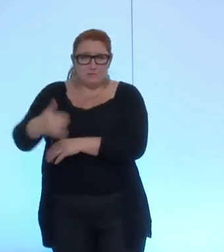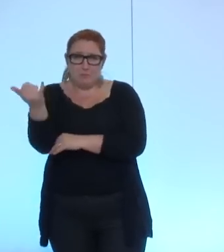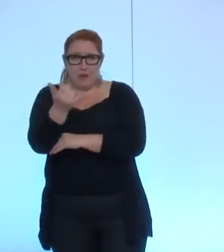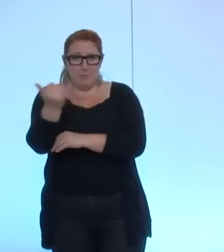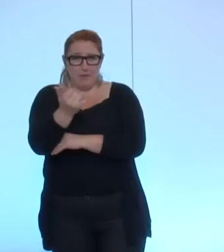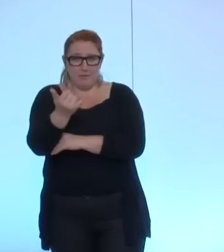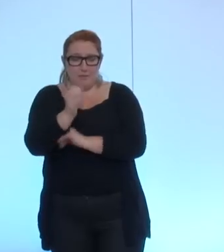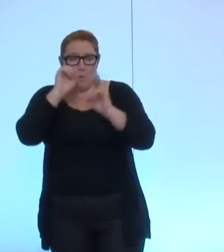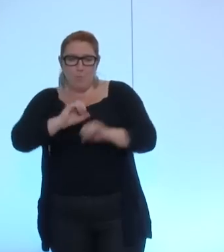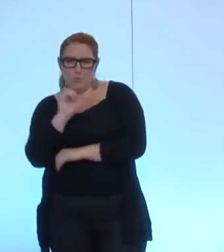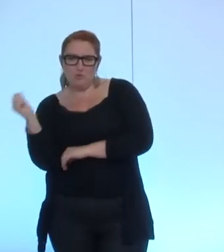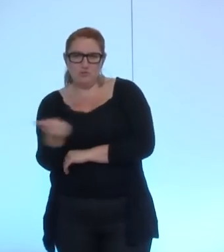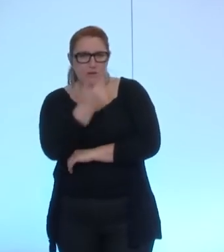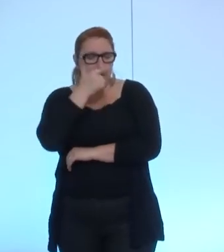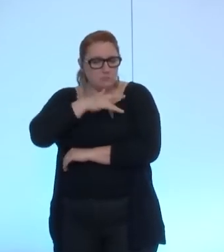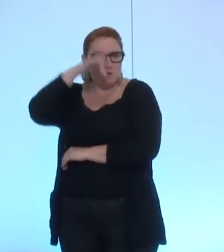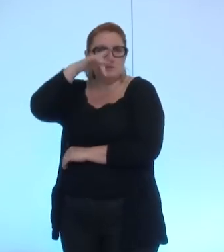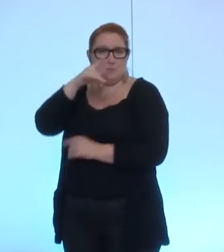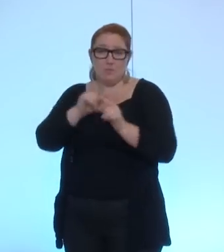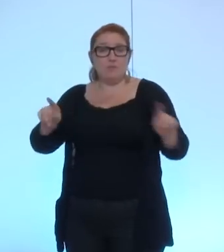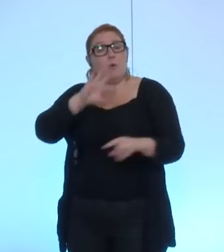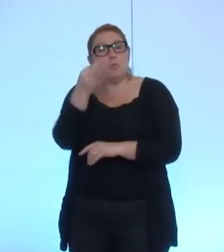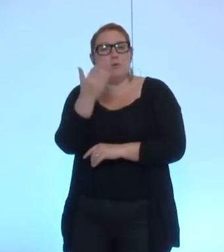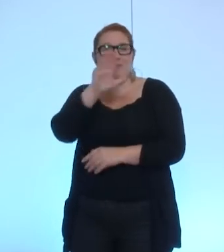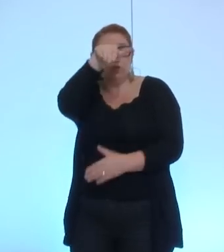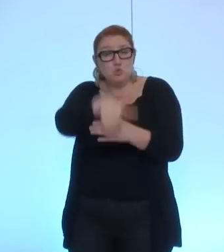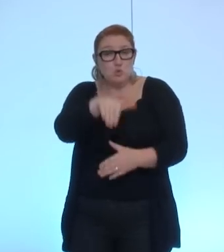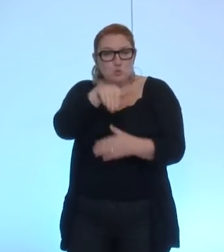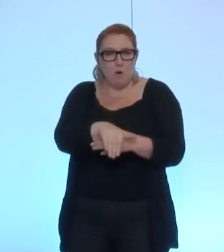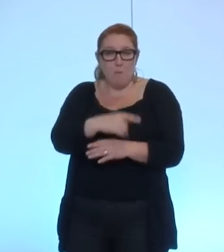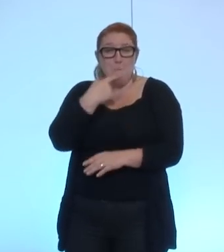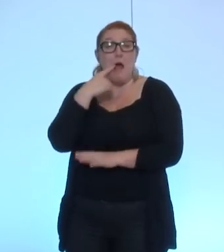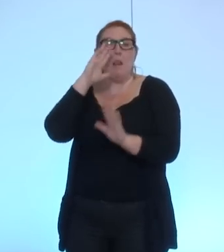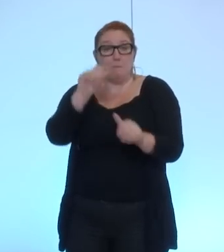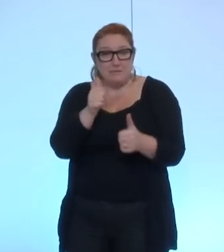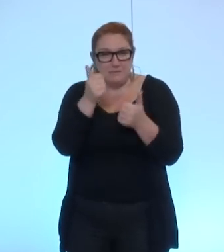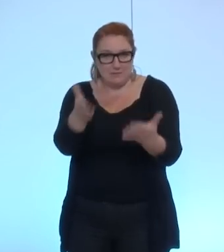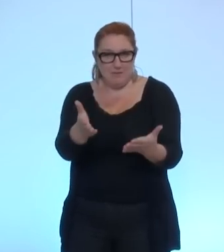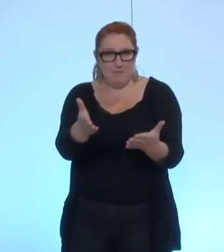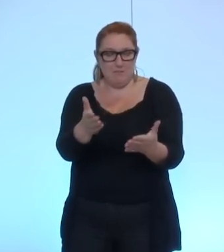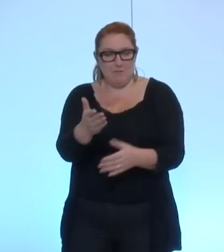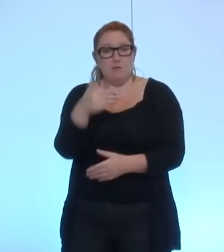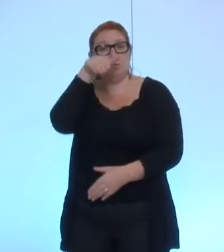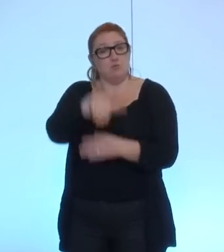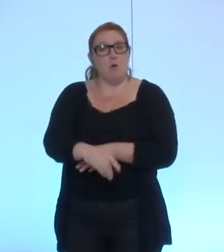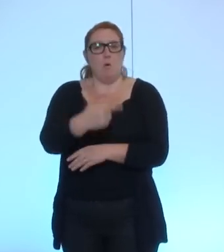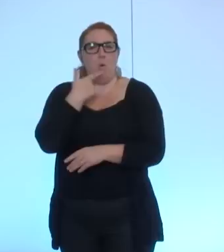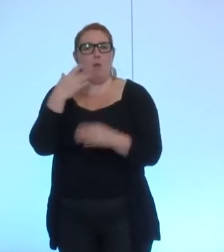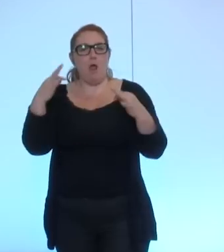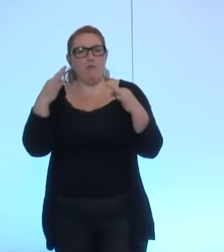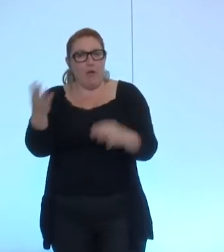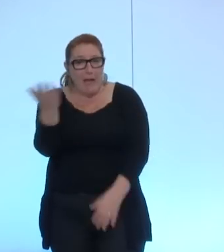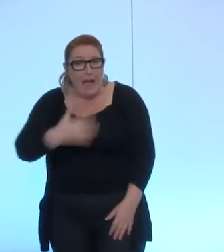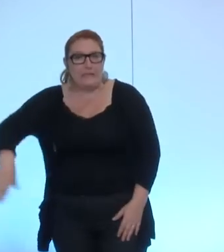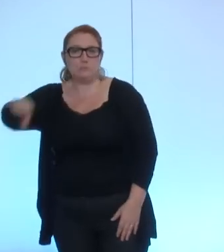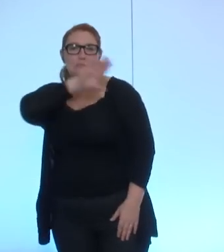mais parce que ce n'est pas le débat de ce soir notre responsabilité collective c'est que ce